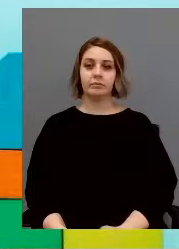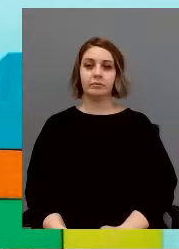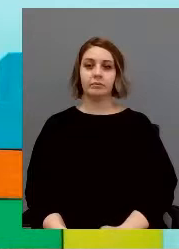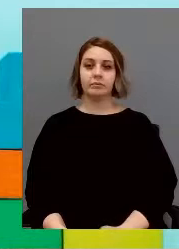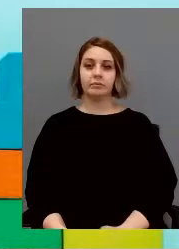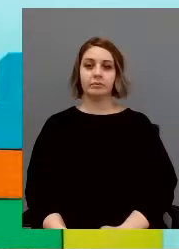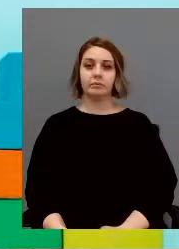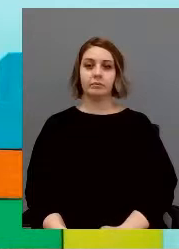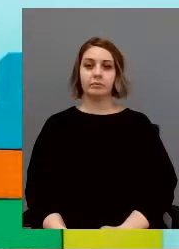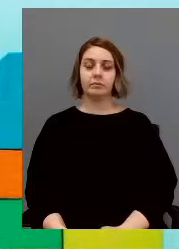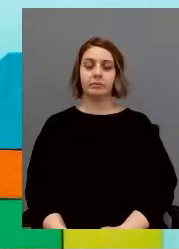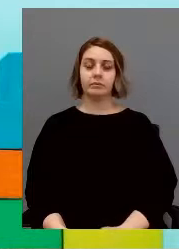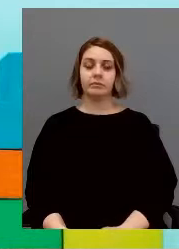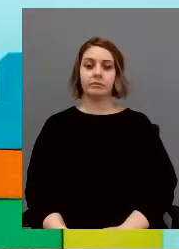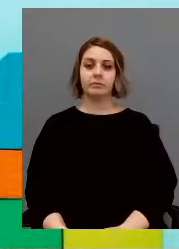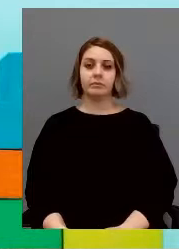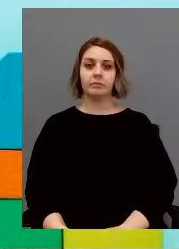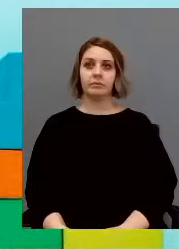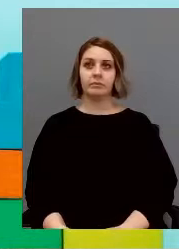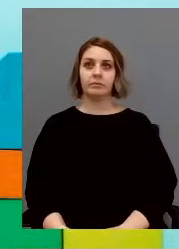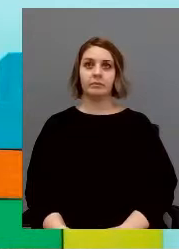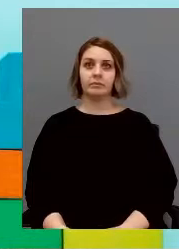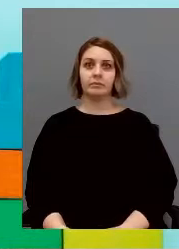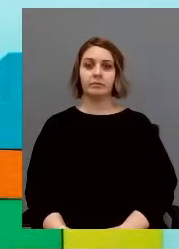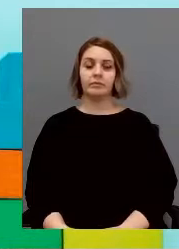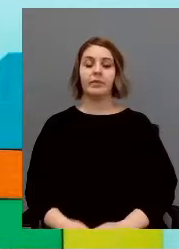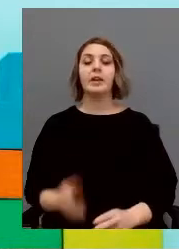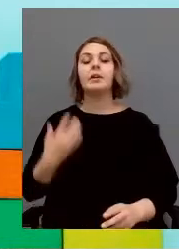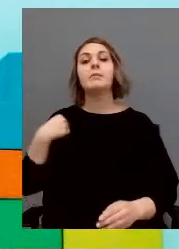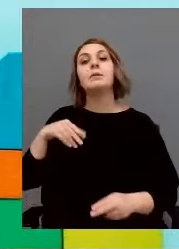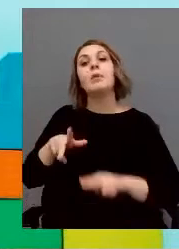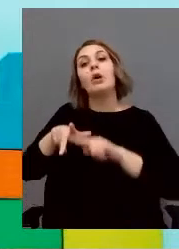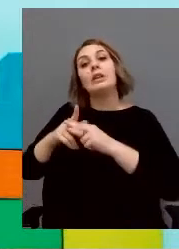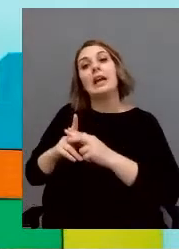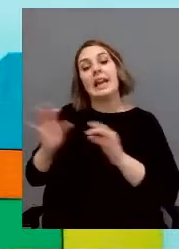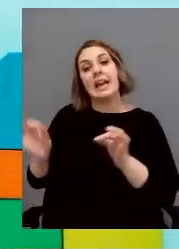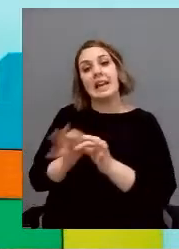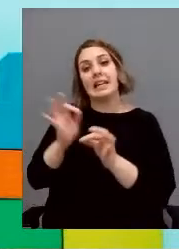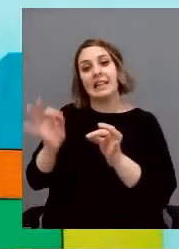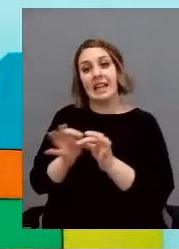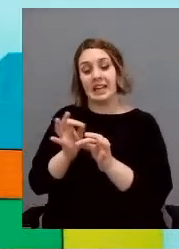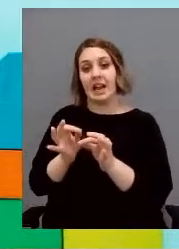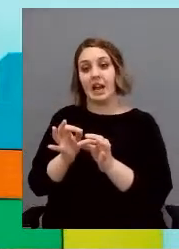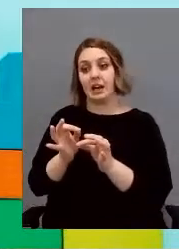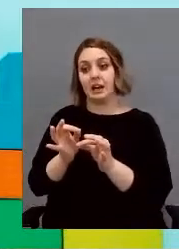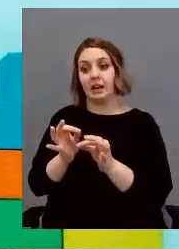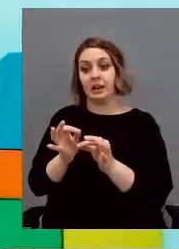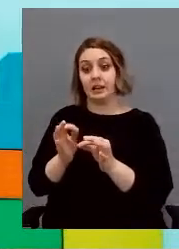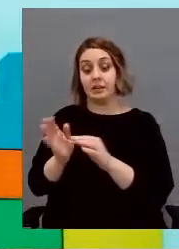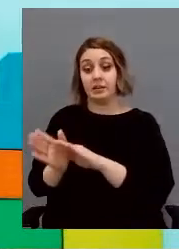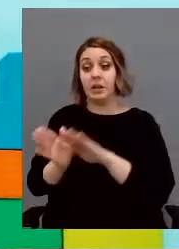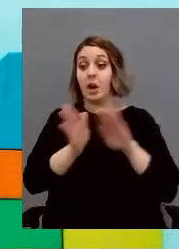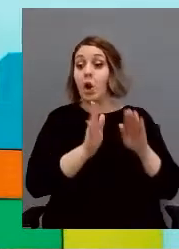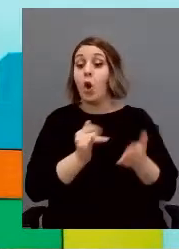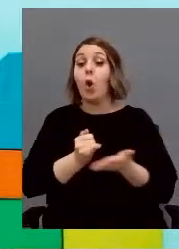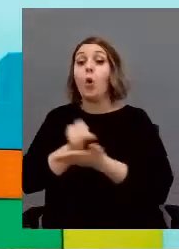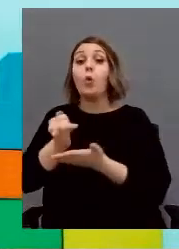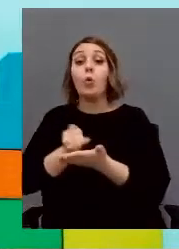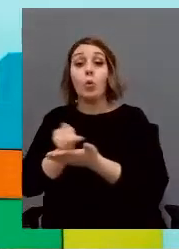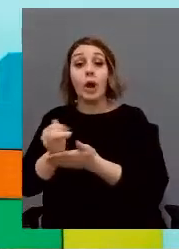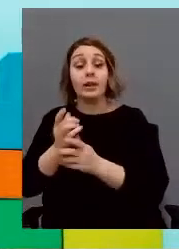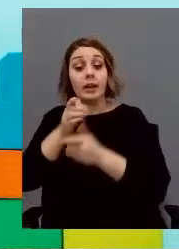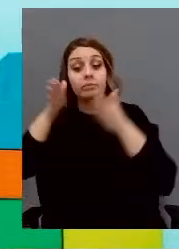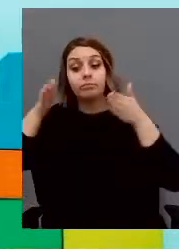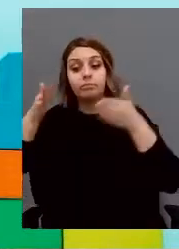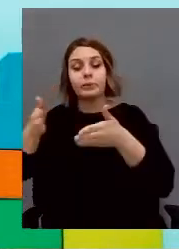mangiamo come para il tagliere paratelare il trabacco nella huerta crea un ciclo diario annual in il che